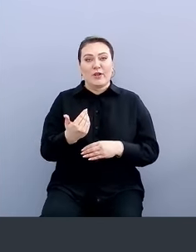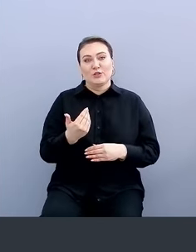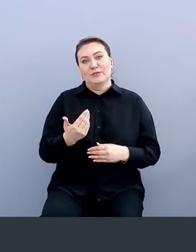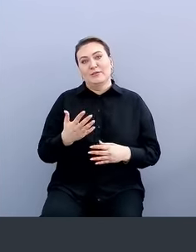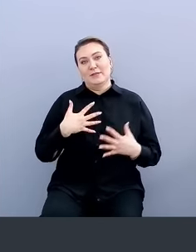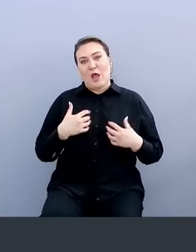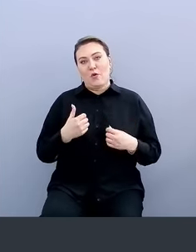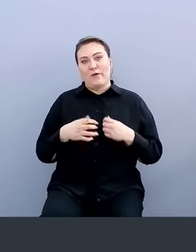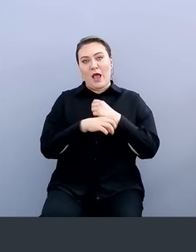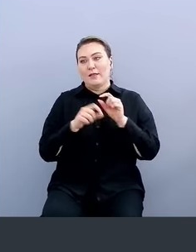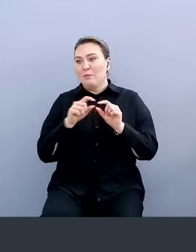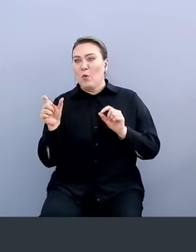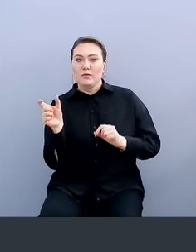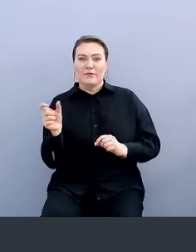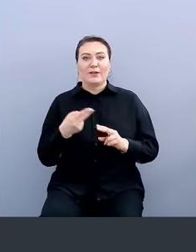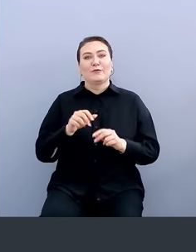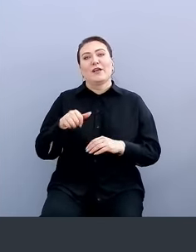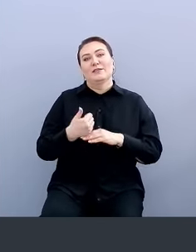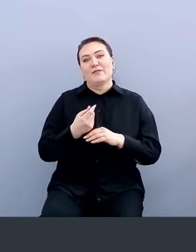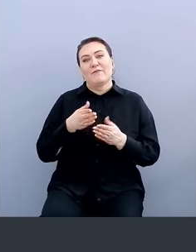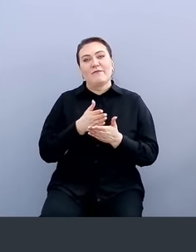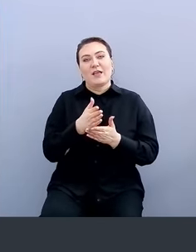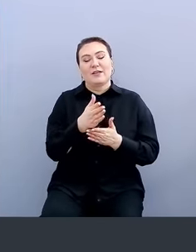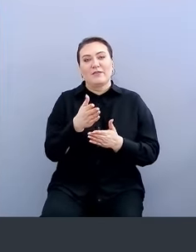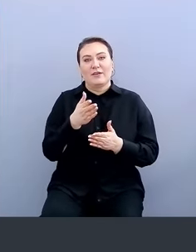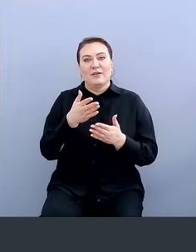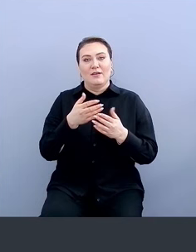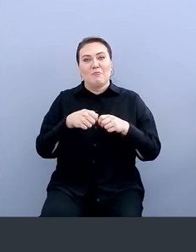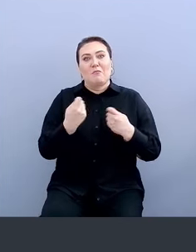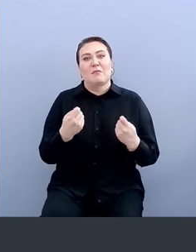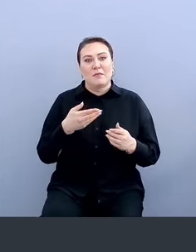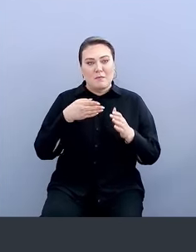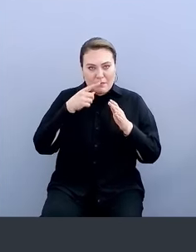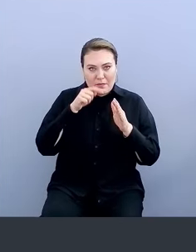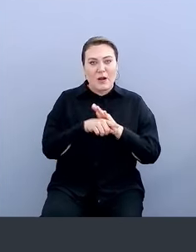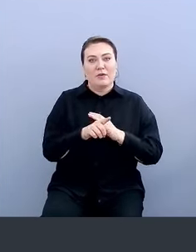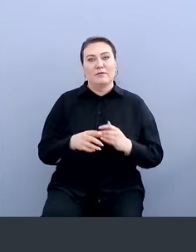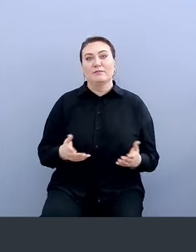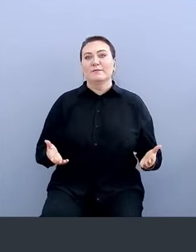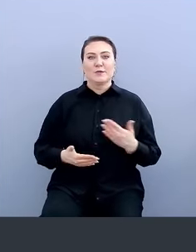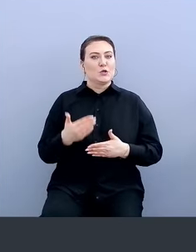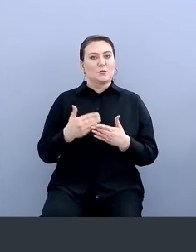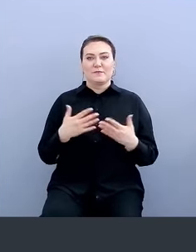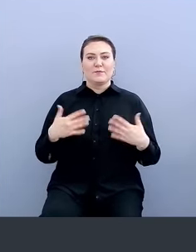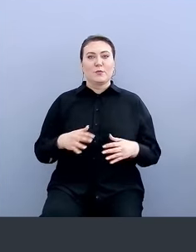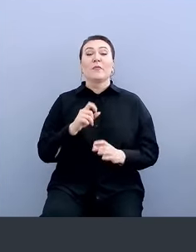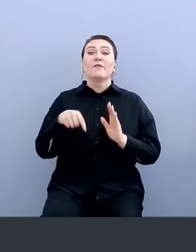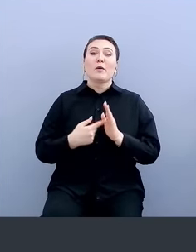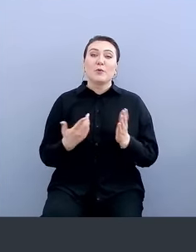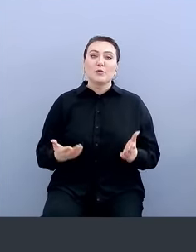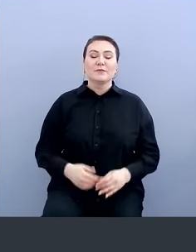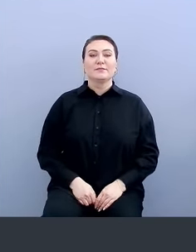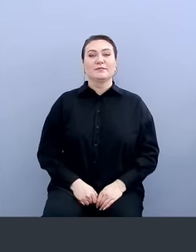здоровье инпоинтов, потому что это будет один из основных векторов пробива. Собственно, все. Вопросы?